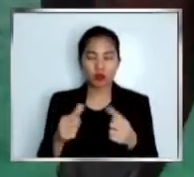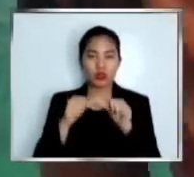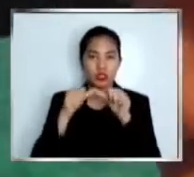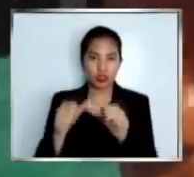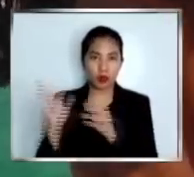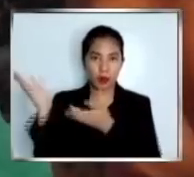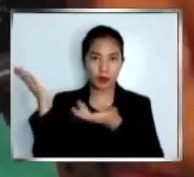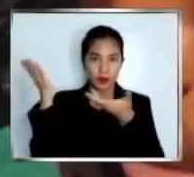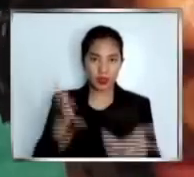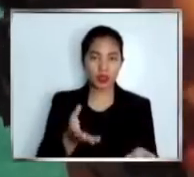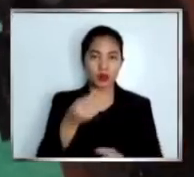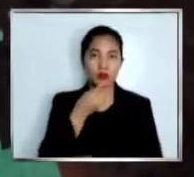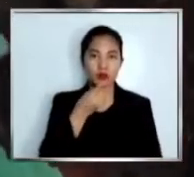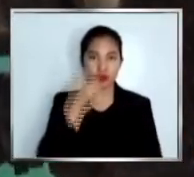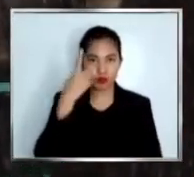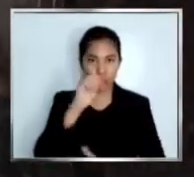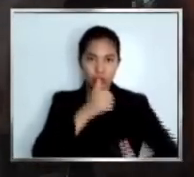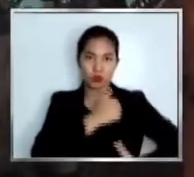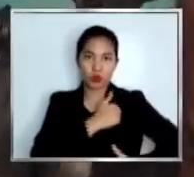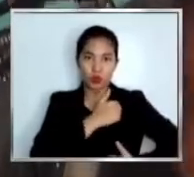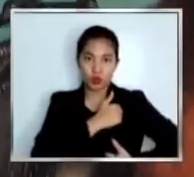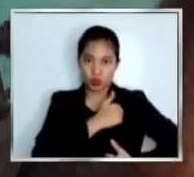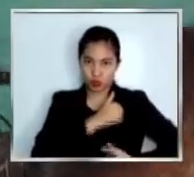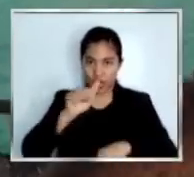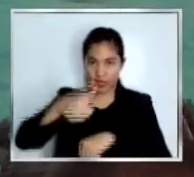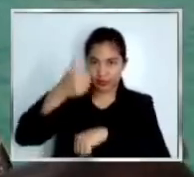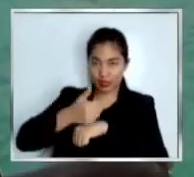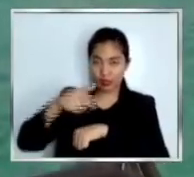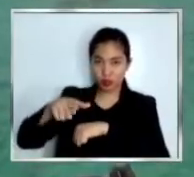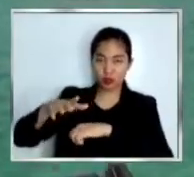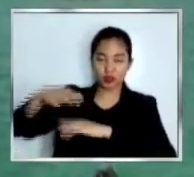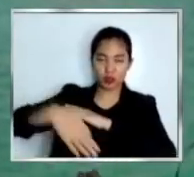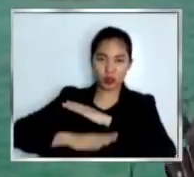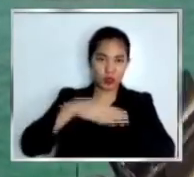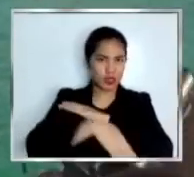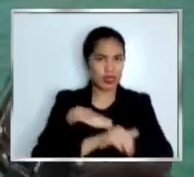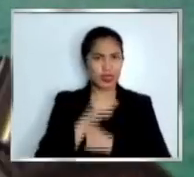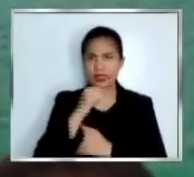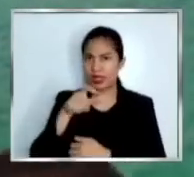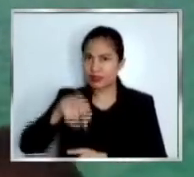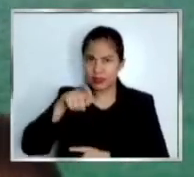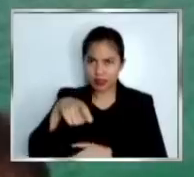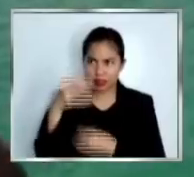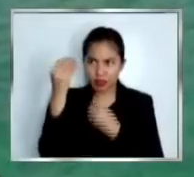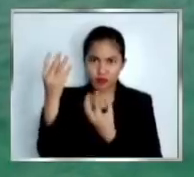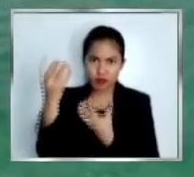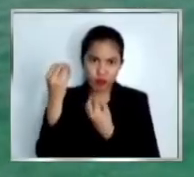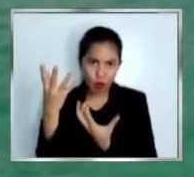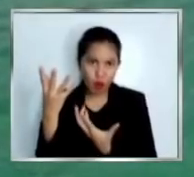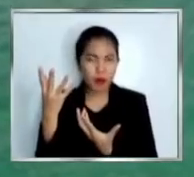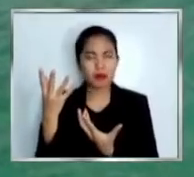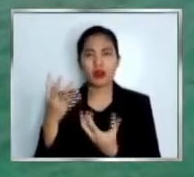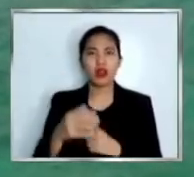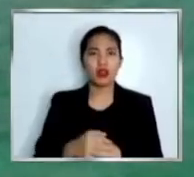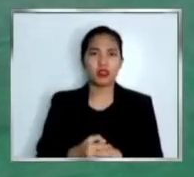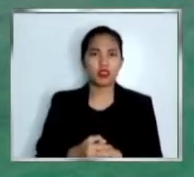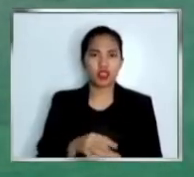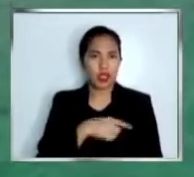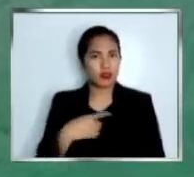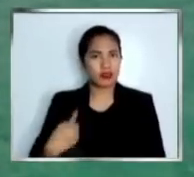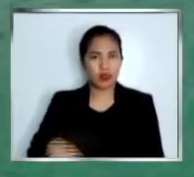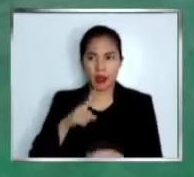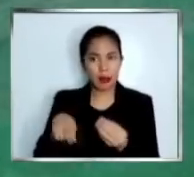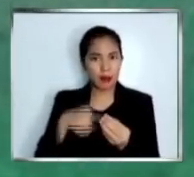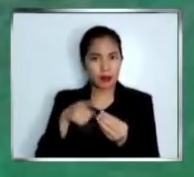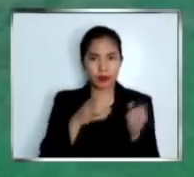nasa Ayungin. Hindi rin daw nating kailangan magpaalam para sa mga kailangan nating gawin sa ating teritoryo. Wala pang pahayago kung